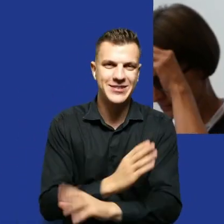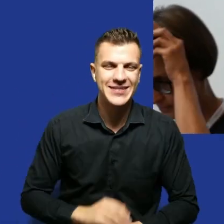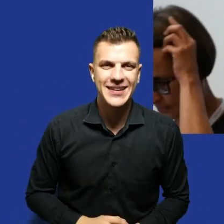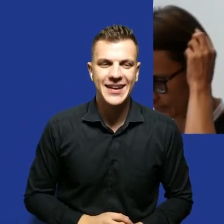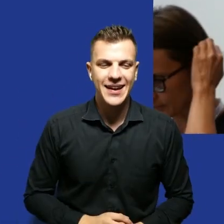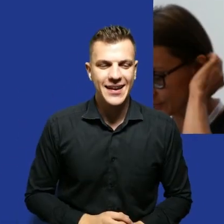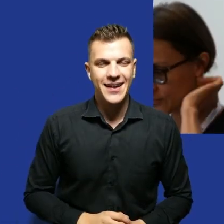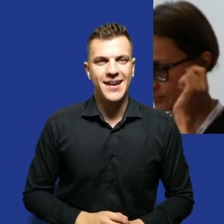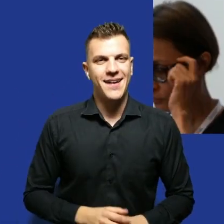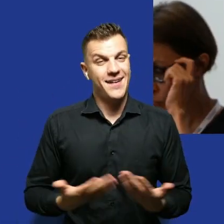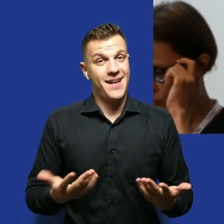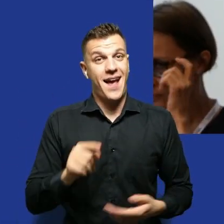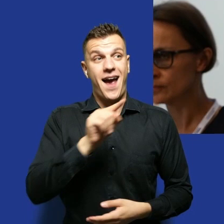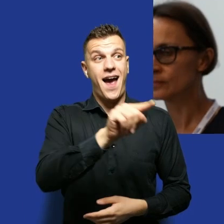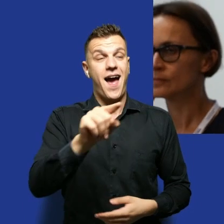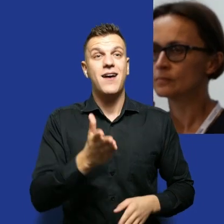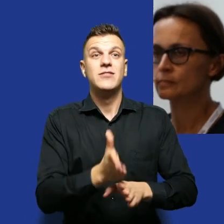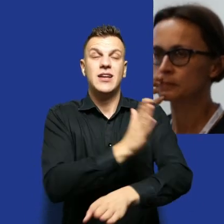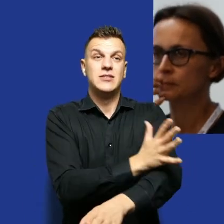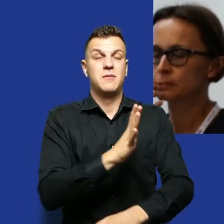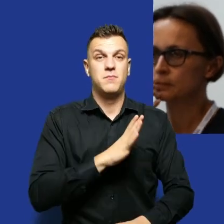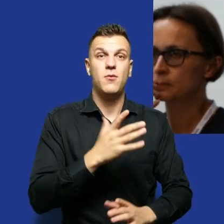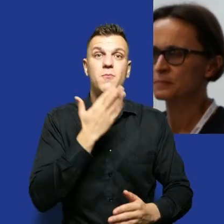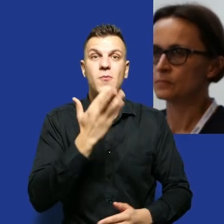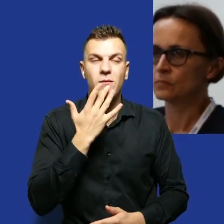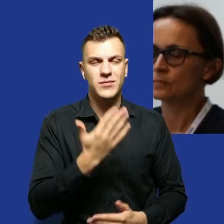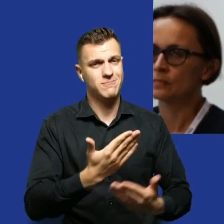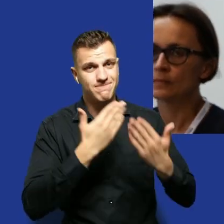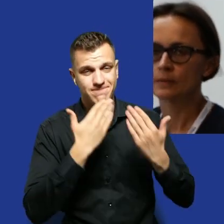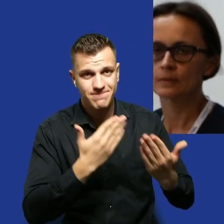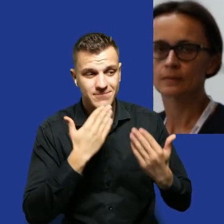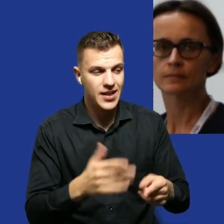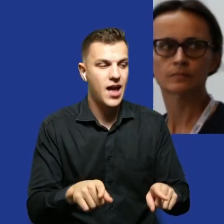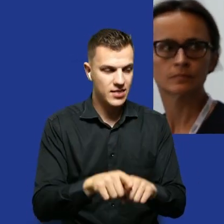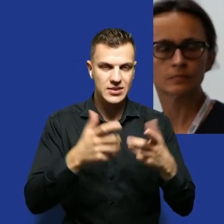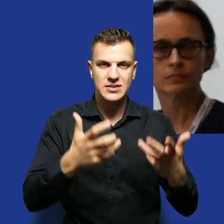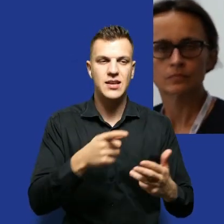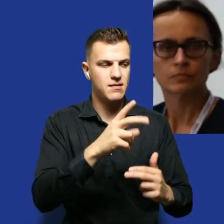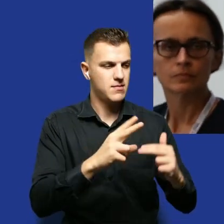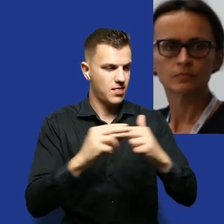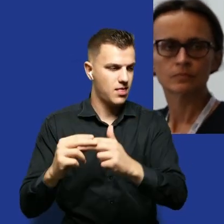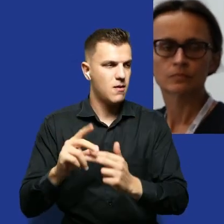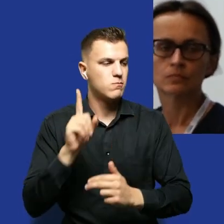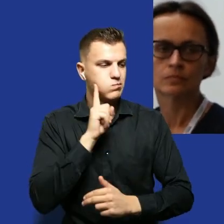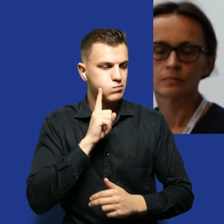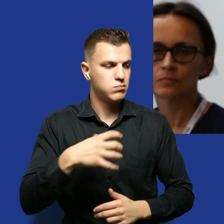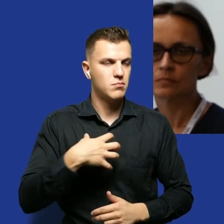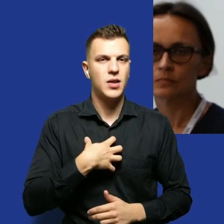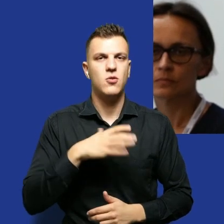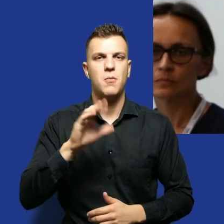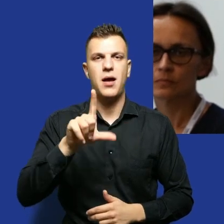tym osobom, które mówiły wcześniej, ale w sposób szczególny chciałabym się odnieść do wypowiedzi Pana Dyrektora Bartłomieja